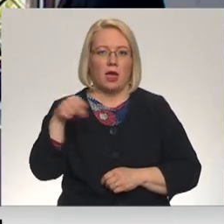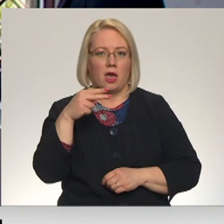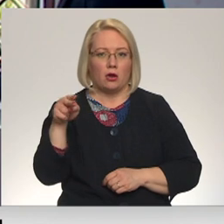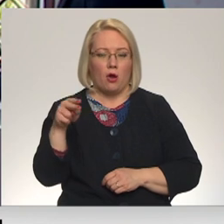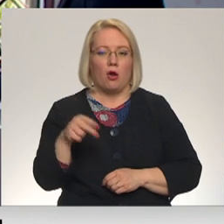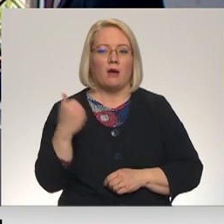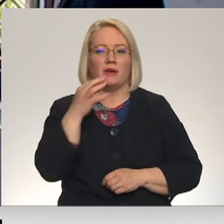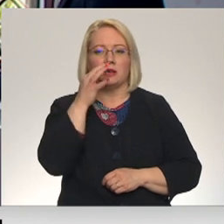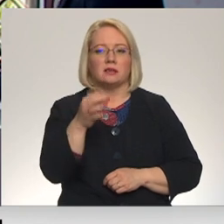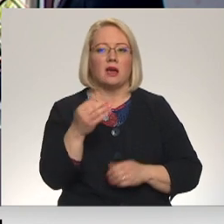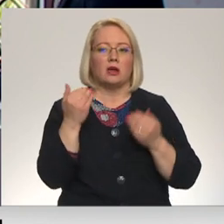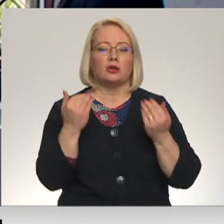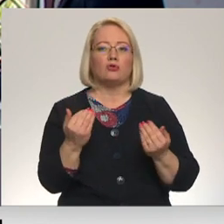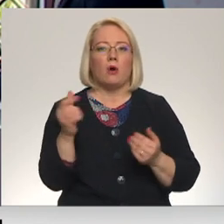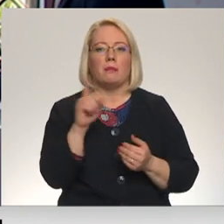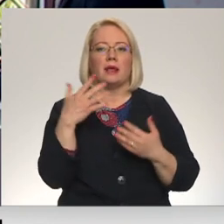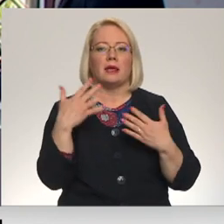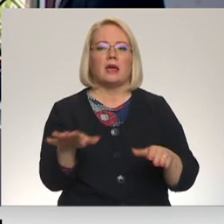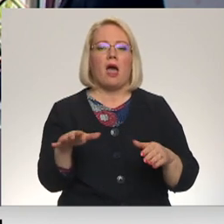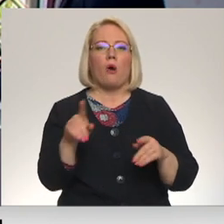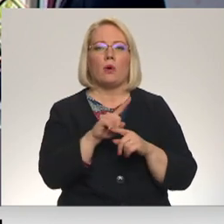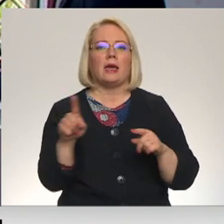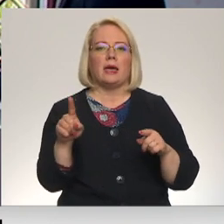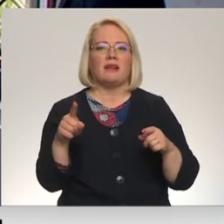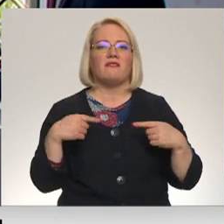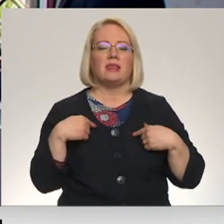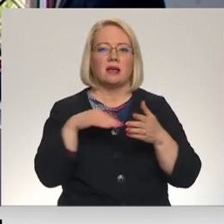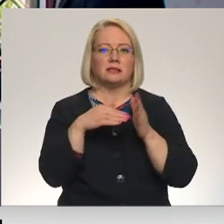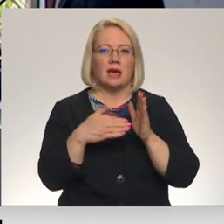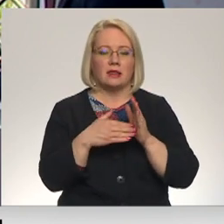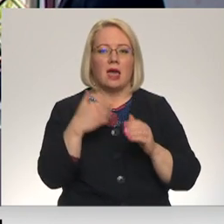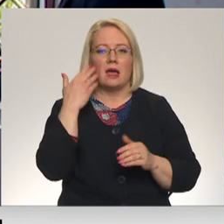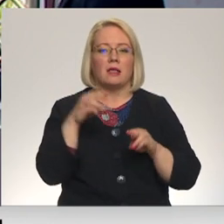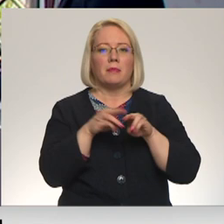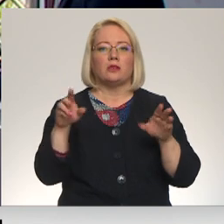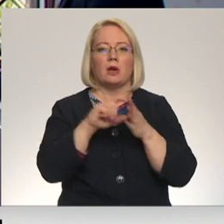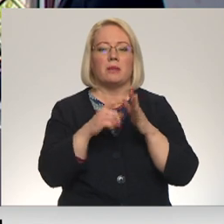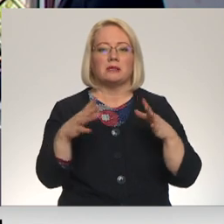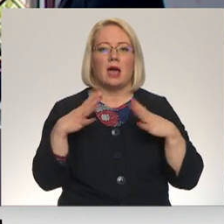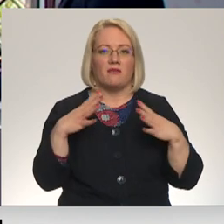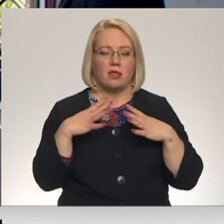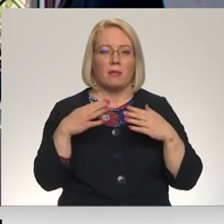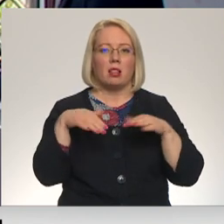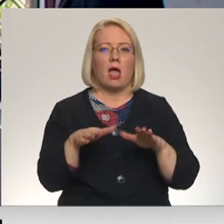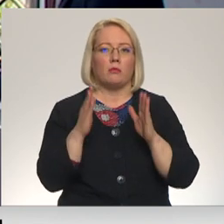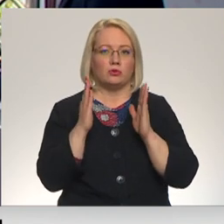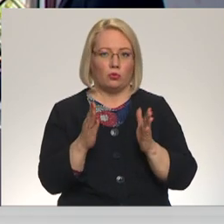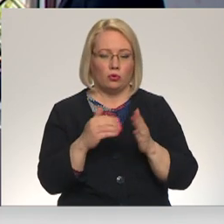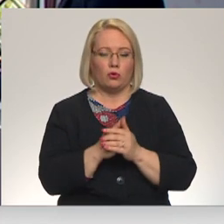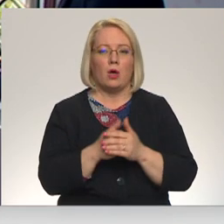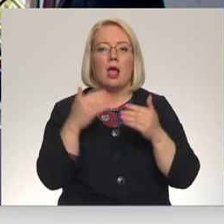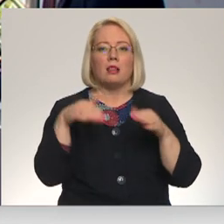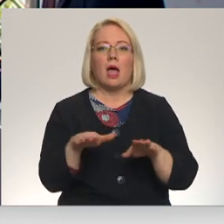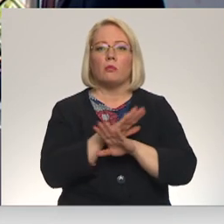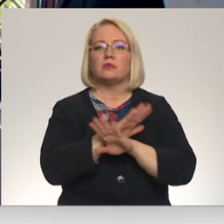Šobrīd jau ir fināli. Tā teiks, tad es ceru, līdz brīdien, ka Minijas kabinets iest atvaļinājumā, lēmums par to varētu pieņemt. Lēmums netika